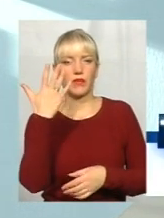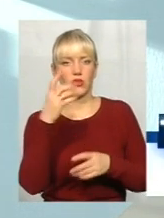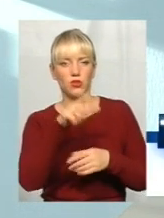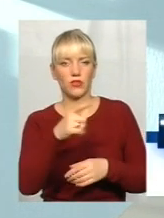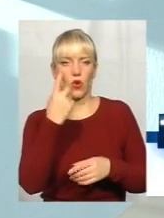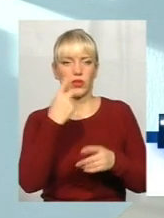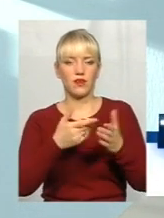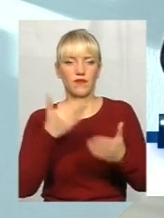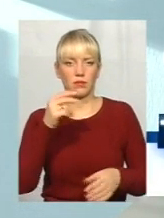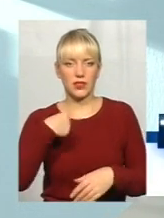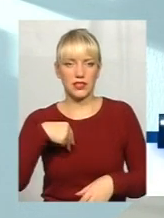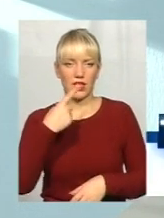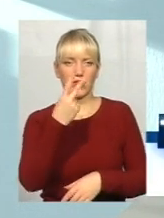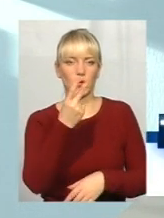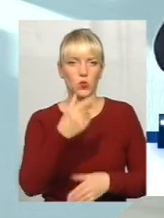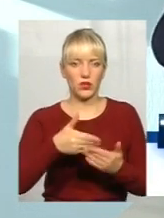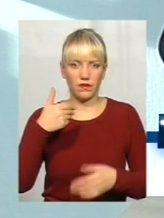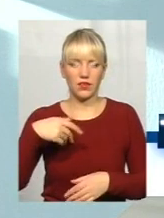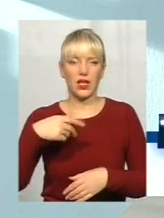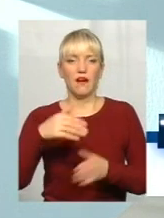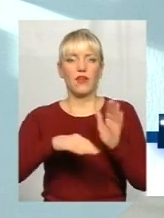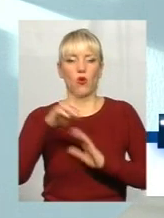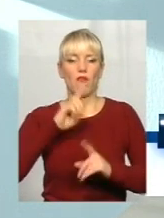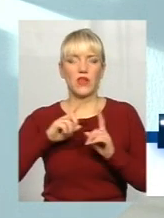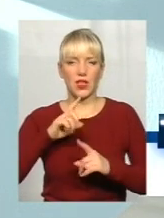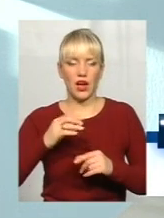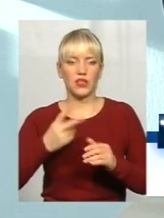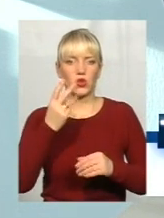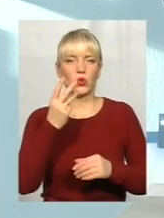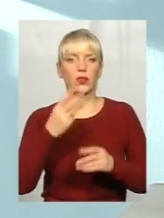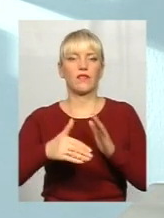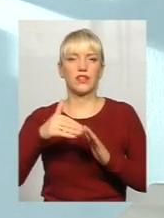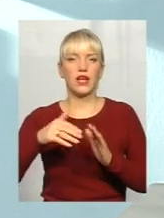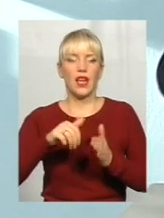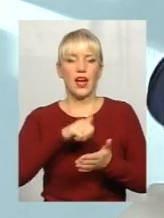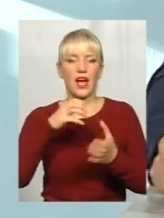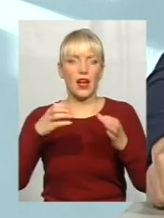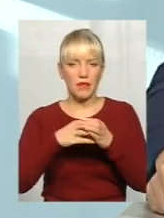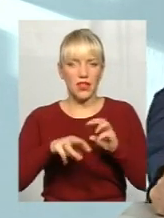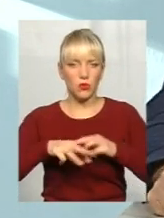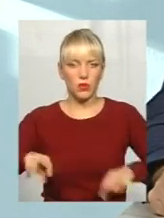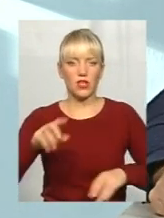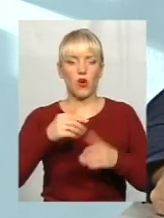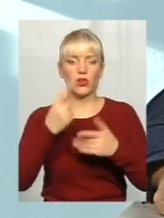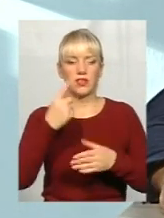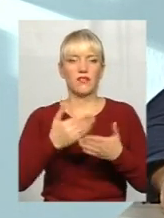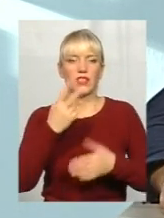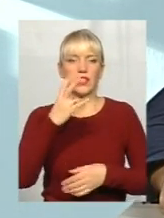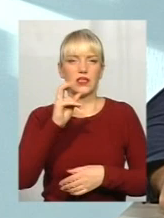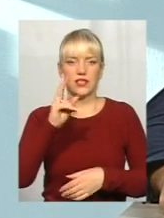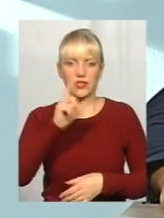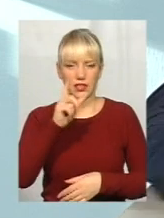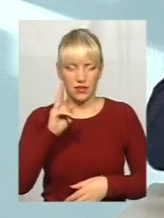Один від президента, один від Верховної Ради, один від Кабінету міністрів, один від НАЗК і один від Агенції з питань